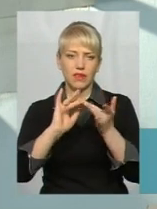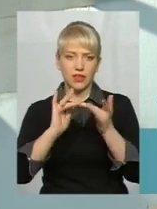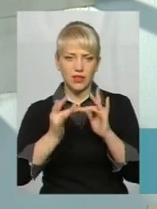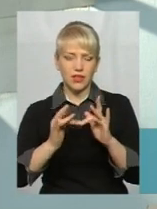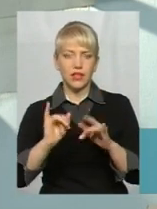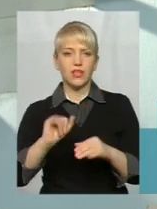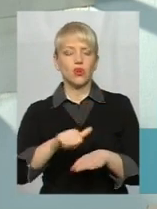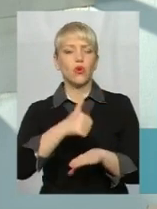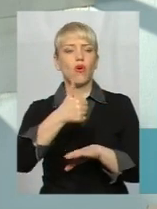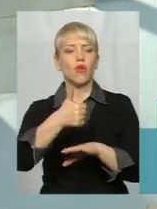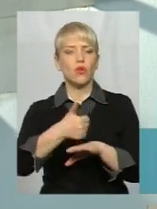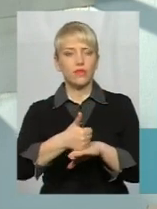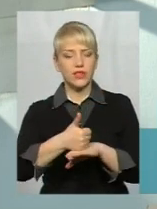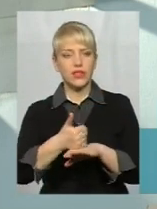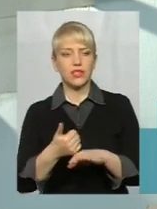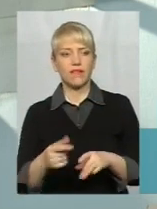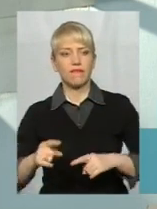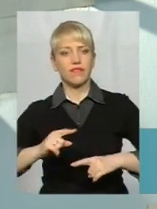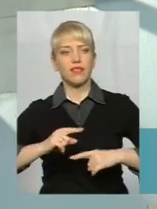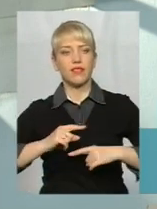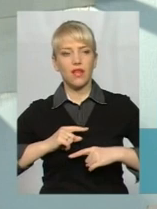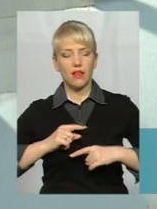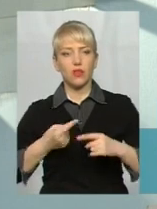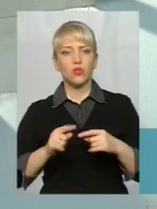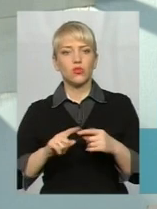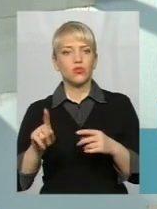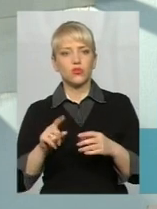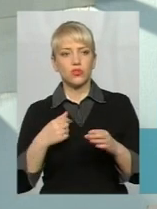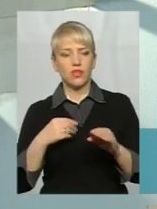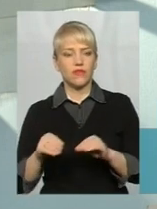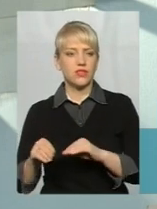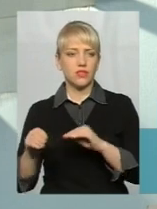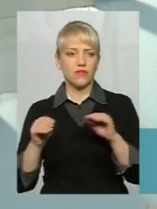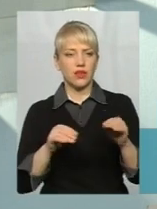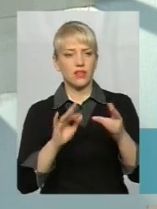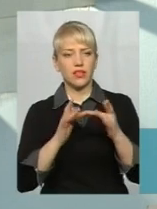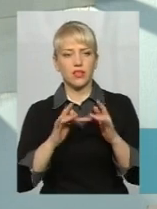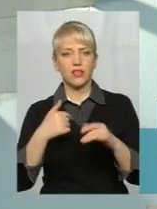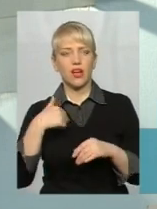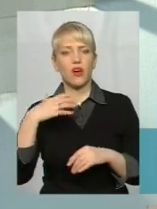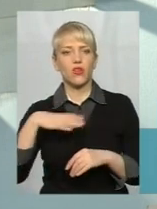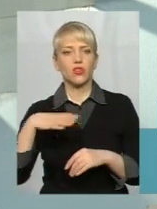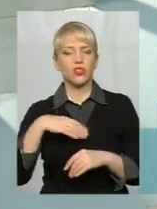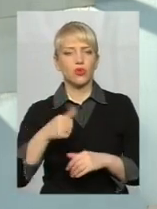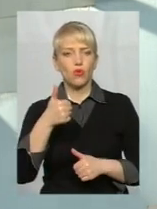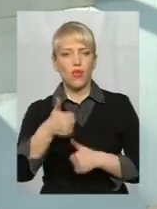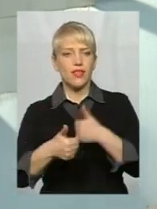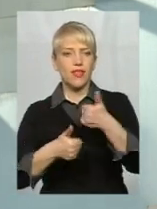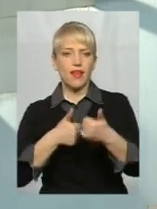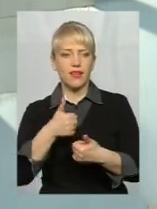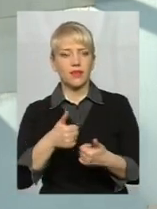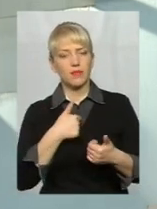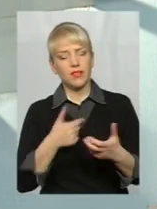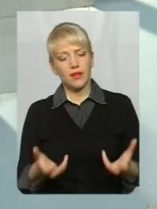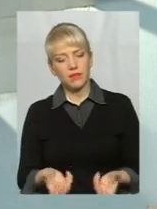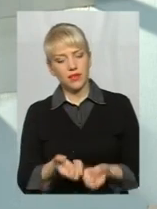головний такий фінал того, що я викладаю в соцмережу, я сижу і очікую лайки. Тобто, мене підтримують